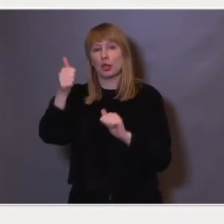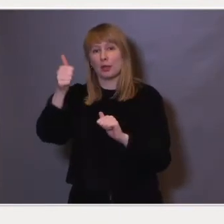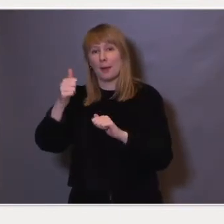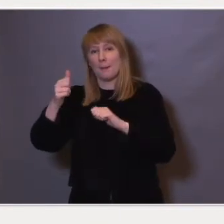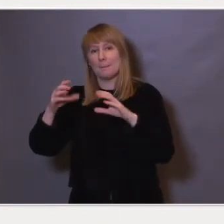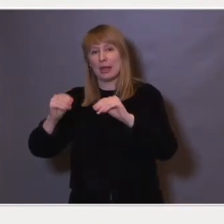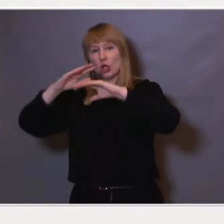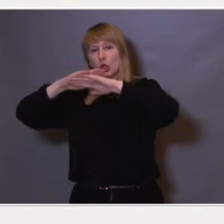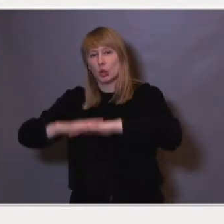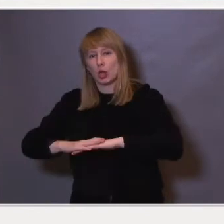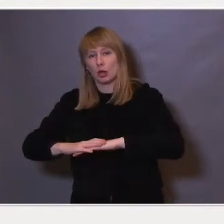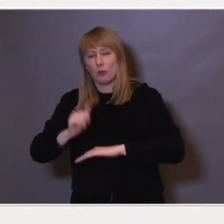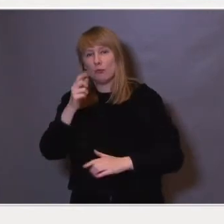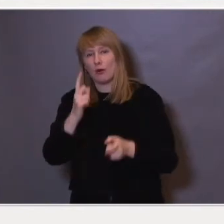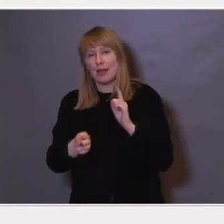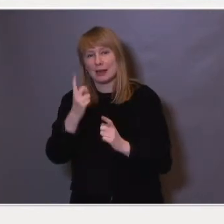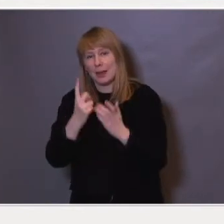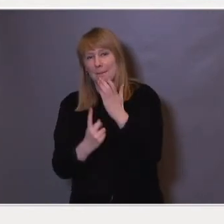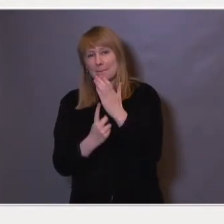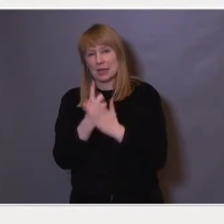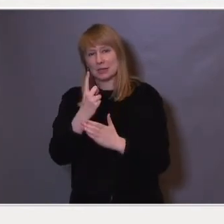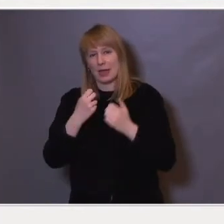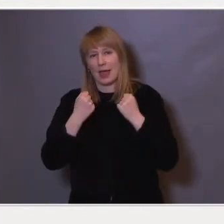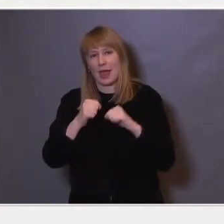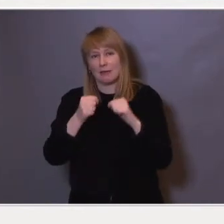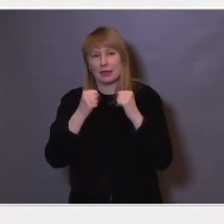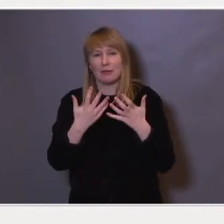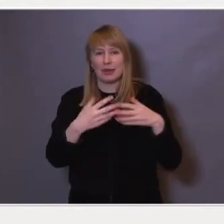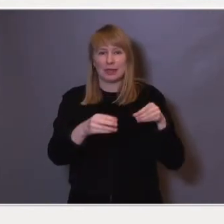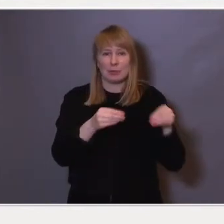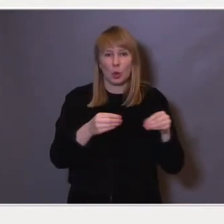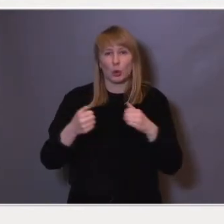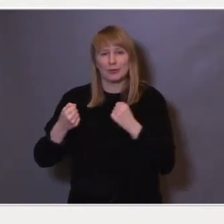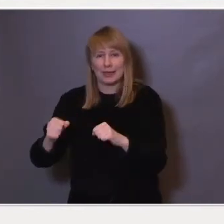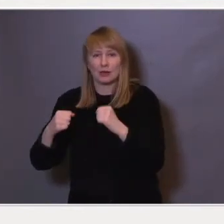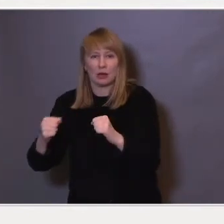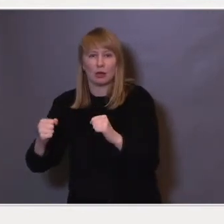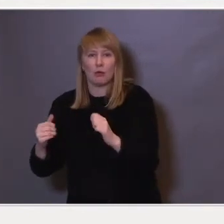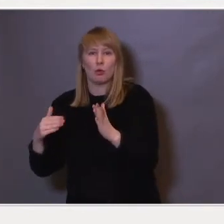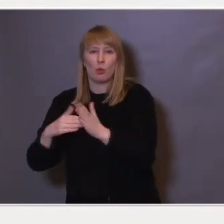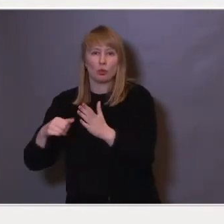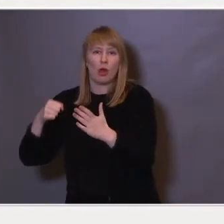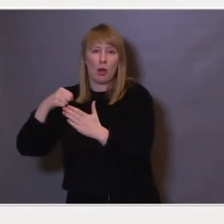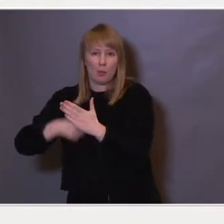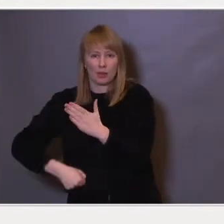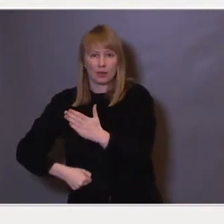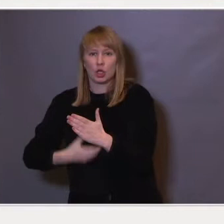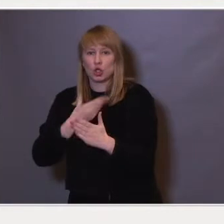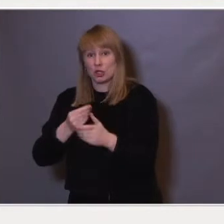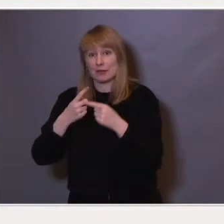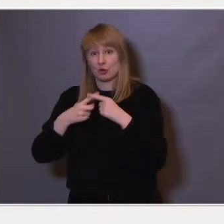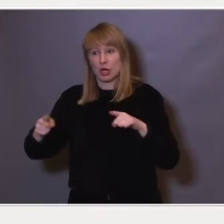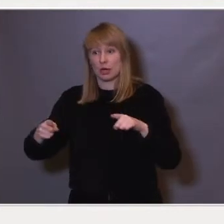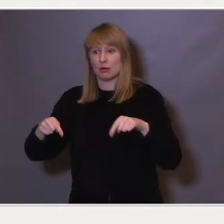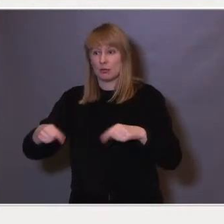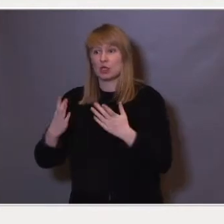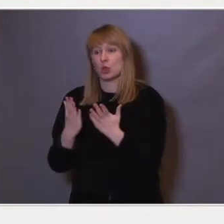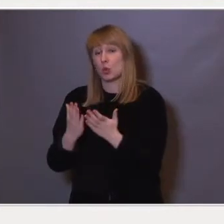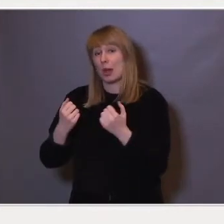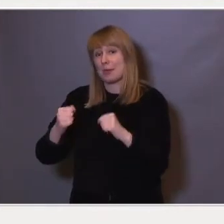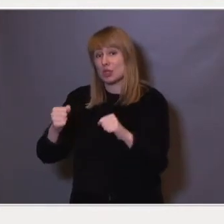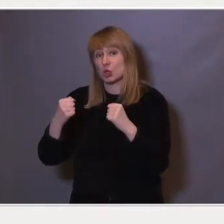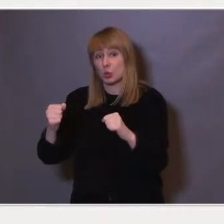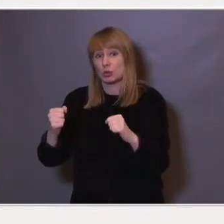grunnlag for å velge de mest effektive virkemidler og tiltak for å motvirke uheldige kjønnsforskjeller i skoleprestasjoner.